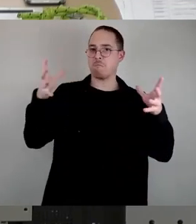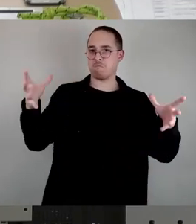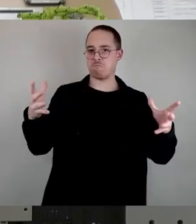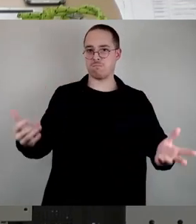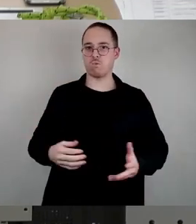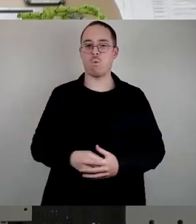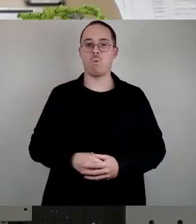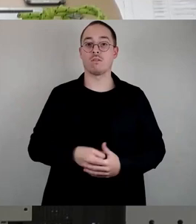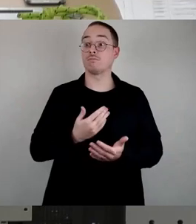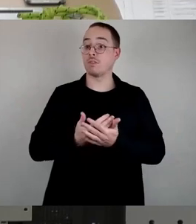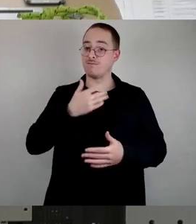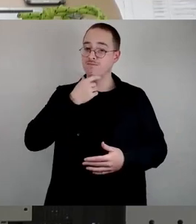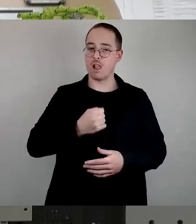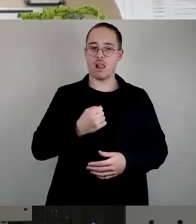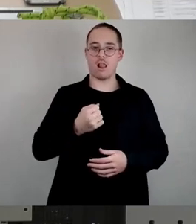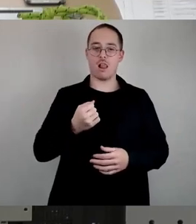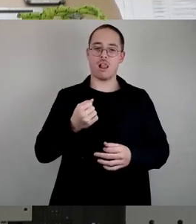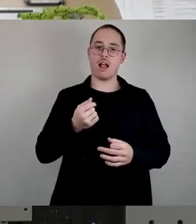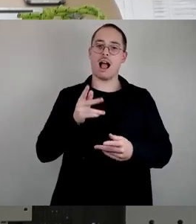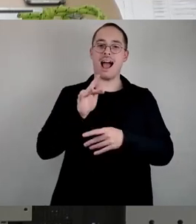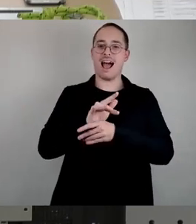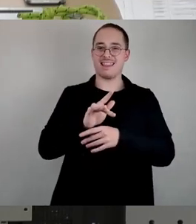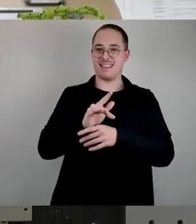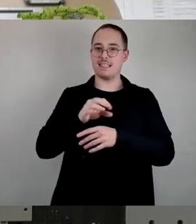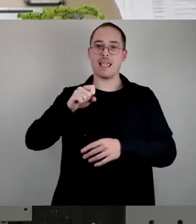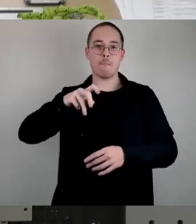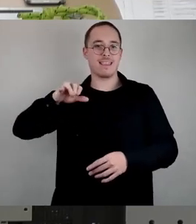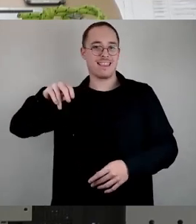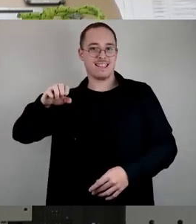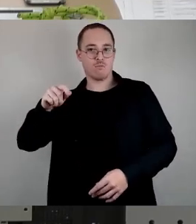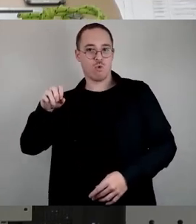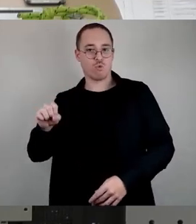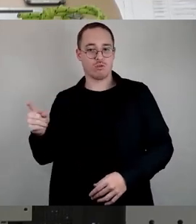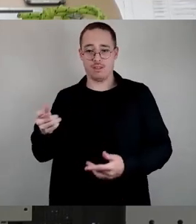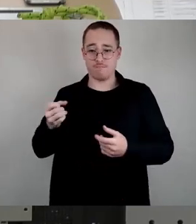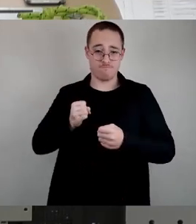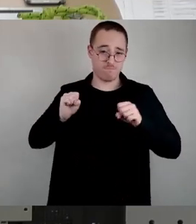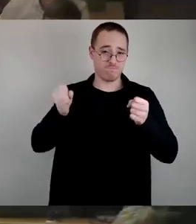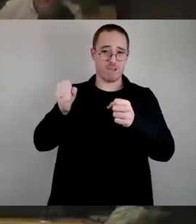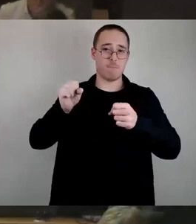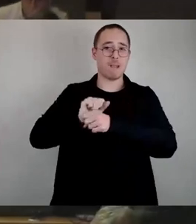muss zuerst die Vertuschung und Verharmlosung des Hauptgrunds dafür, dass er steigt, also klar benannt werden. Danke.